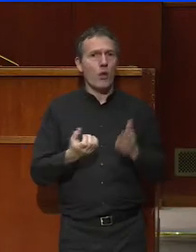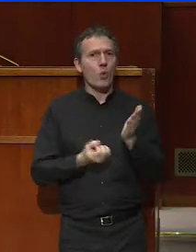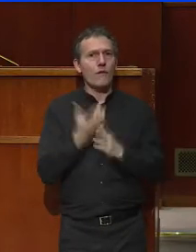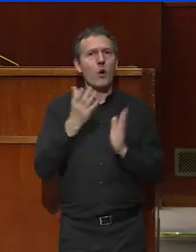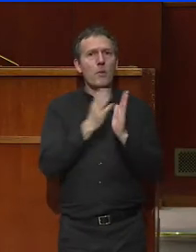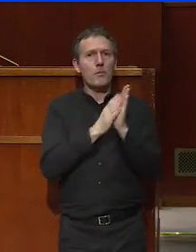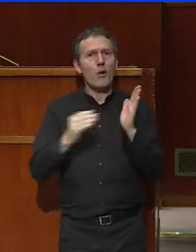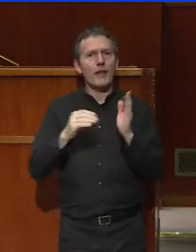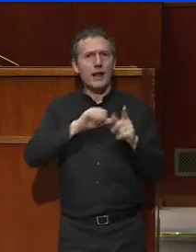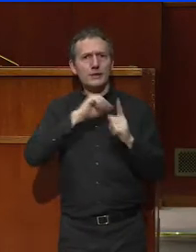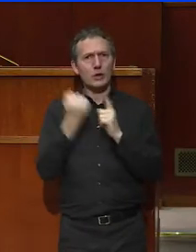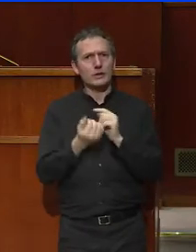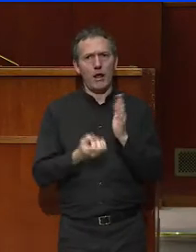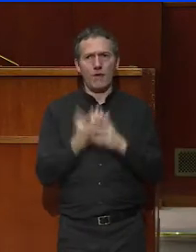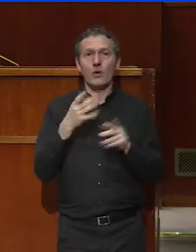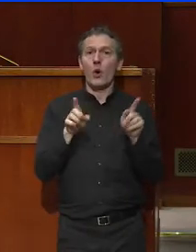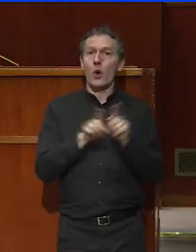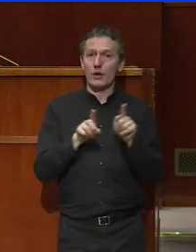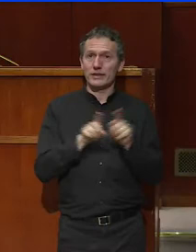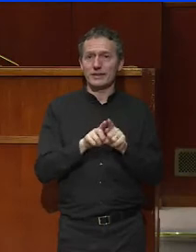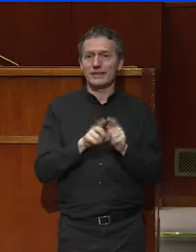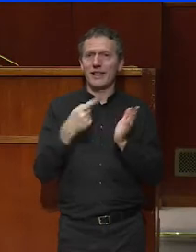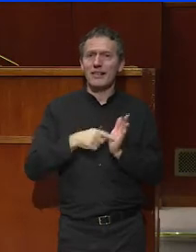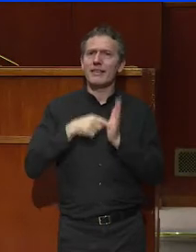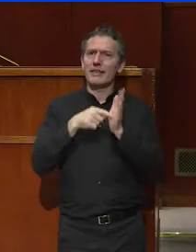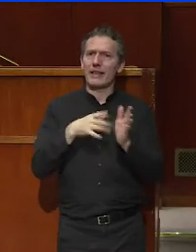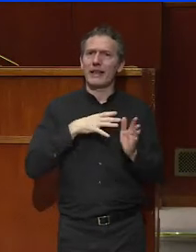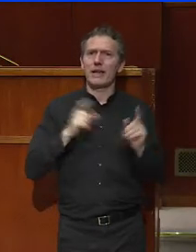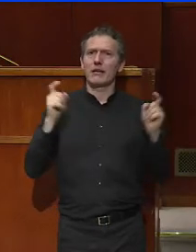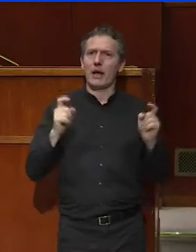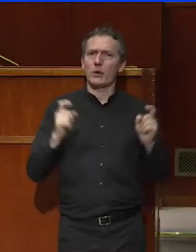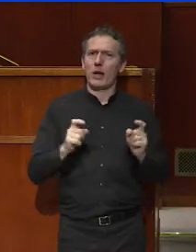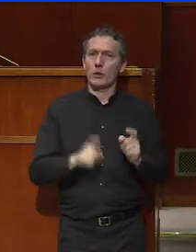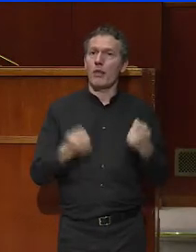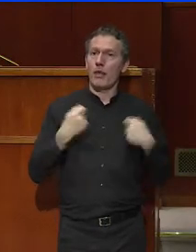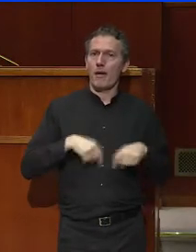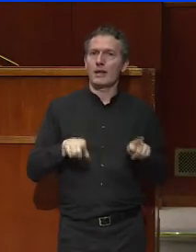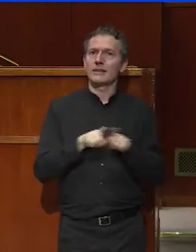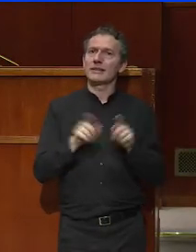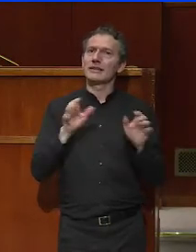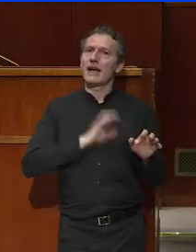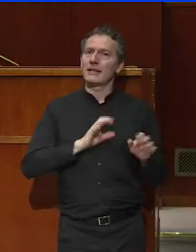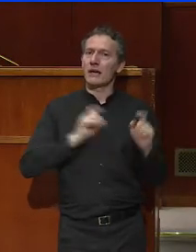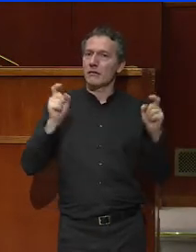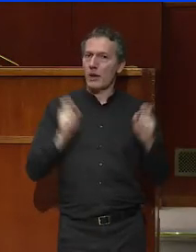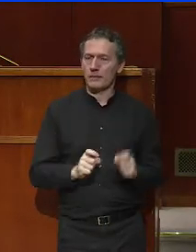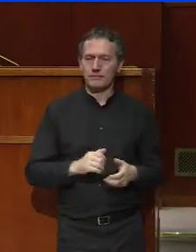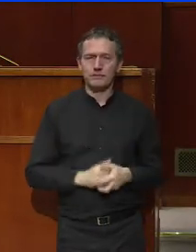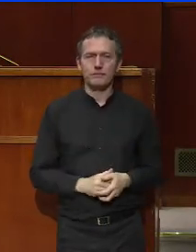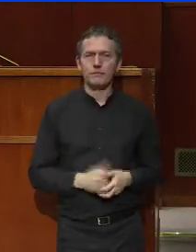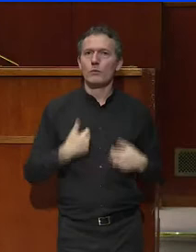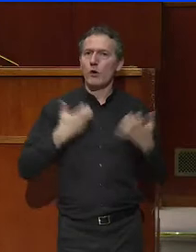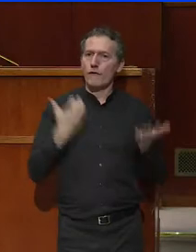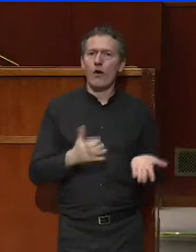social et surtout en réduisant notre niveau de dette et nos dépenses. Je veux enfin que la France